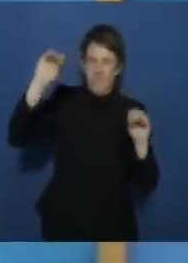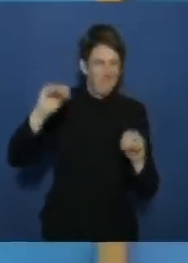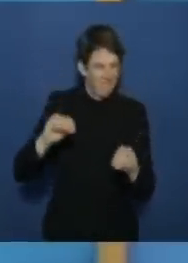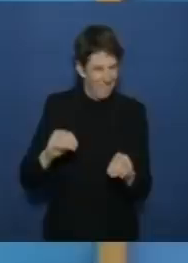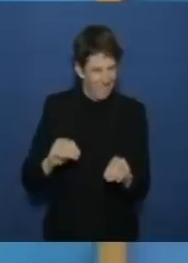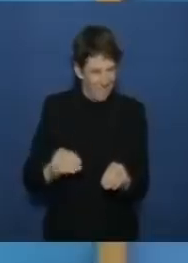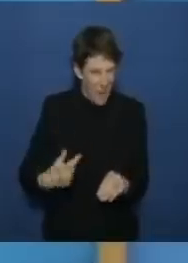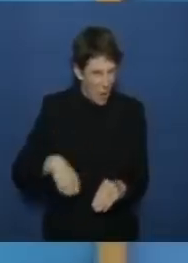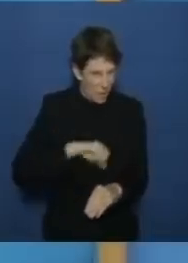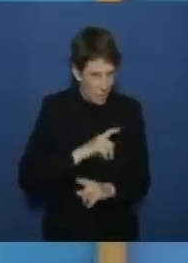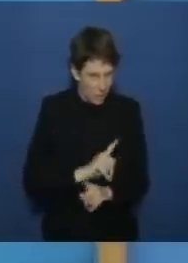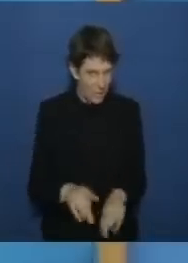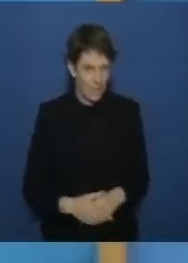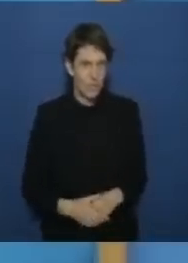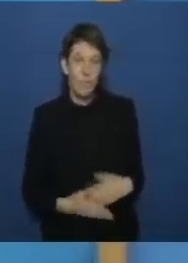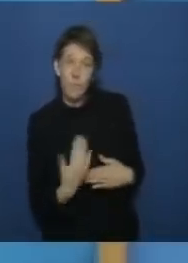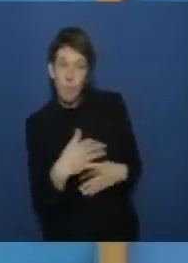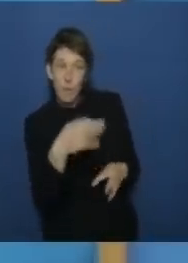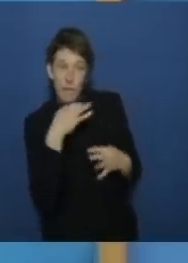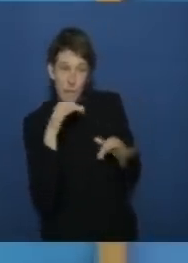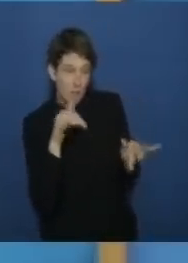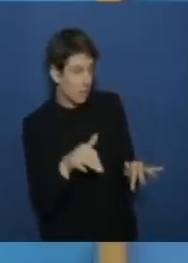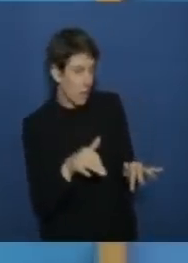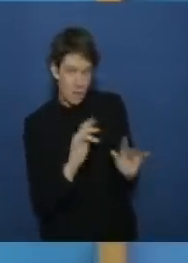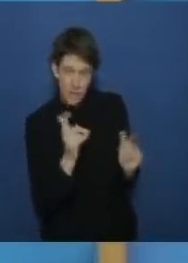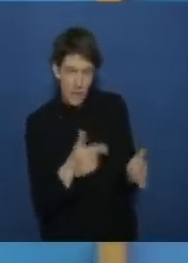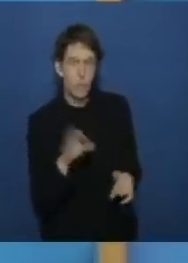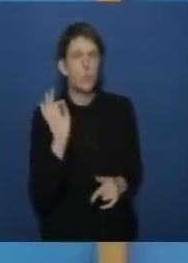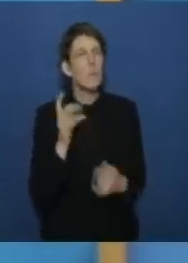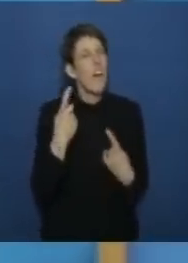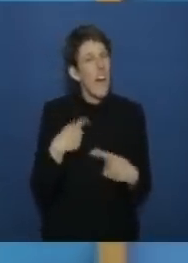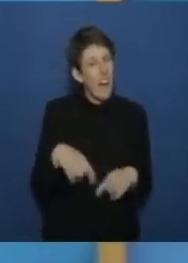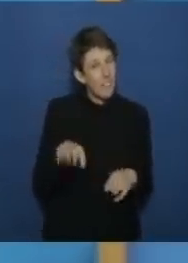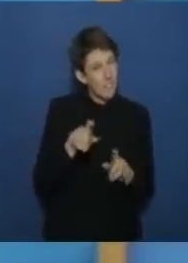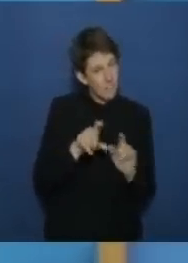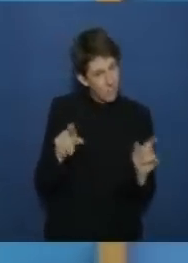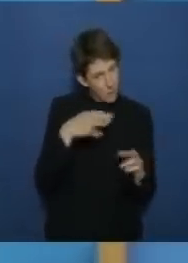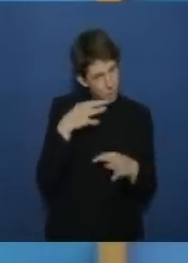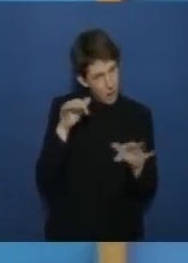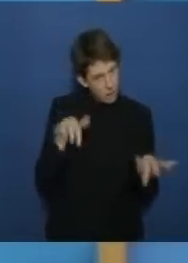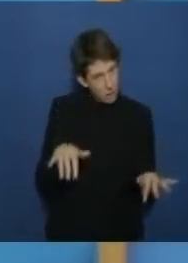gibt es dazu weitere fragen das sieht mir nicht so aus gibt es fragen zu anderen themen